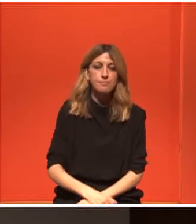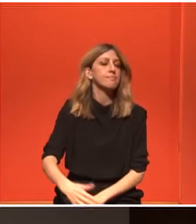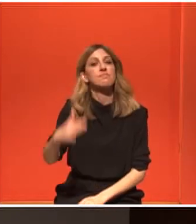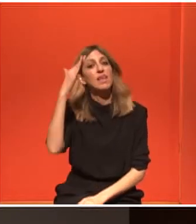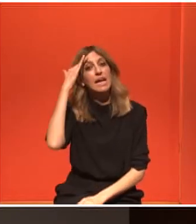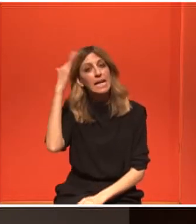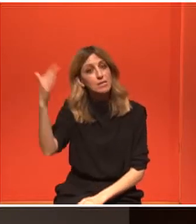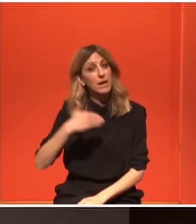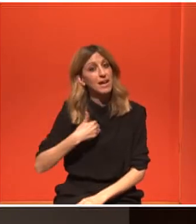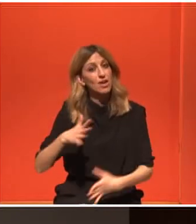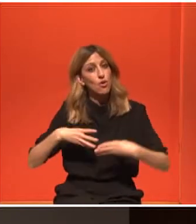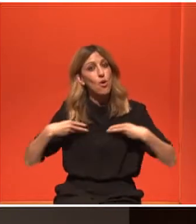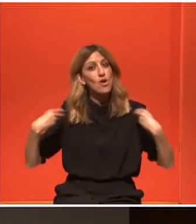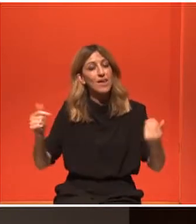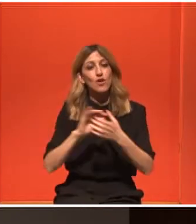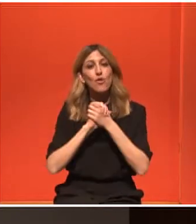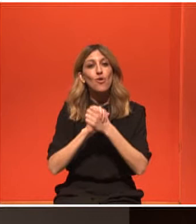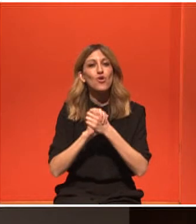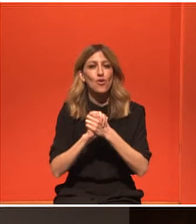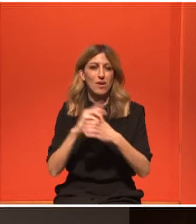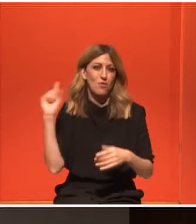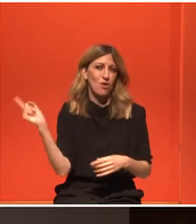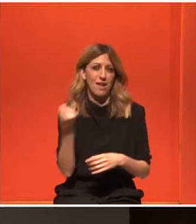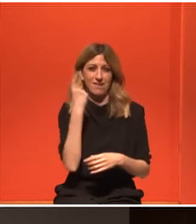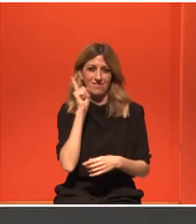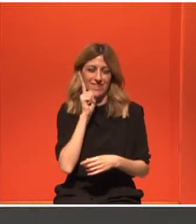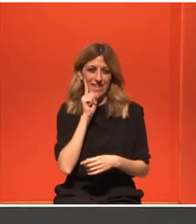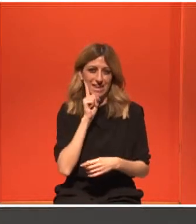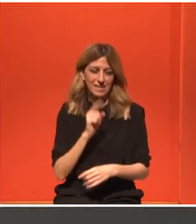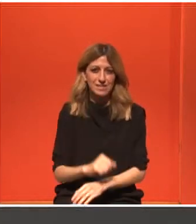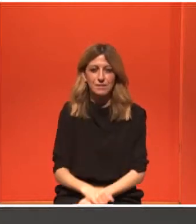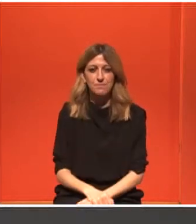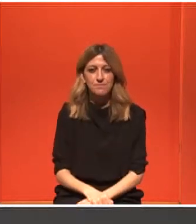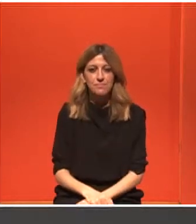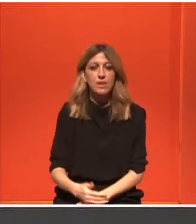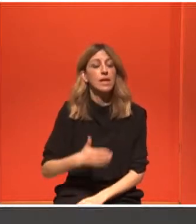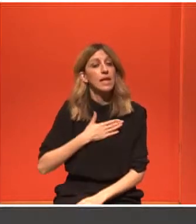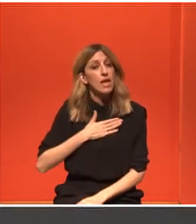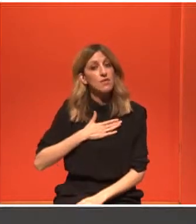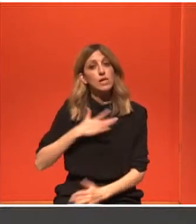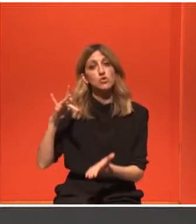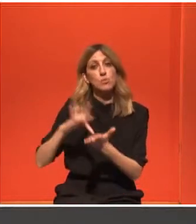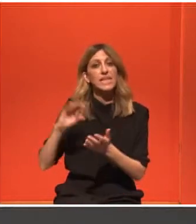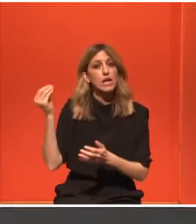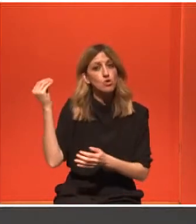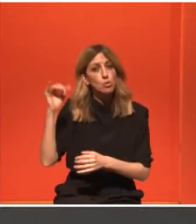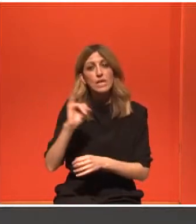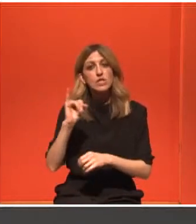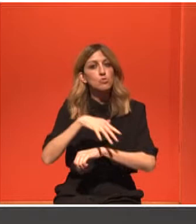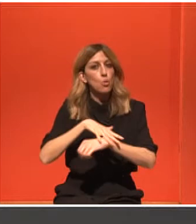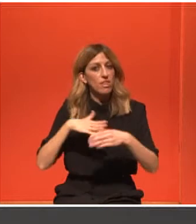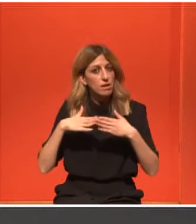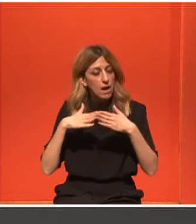Ευχαριστώ και εγώ με τη σειρά μου «Χρόνια πολλά στις γυναίκες». Ευχαριστούμε το Κέντρο Πολιτισμού, το Ίδρυμα Σταύρος Νιάρχος,